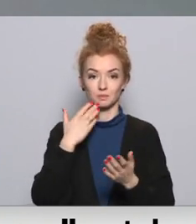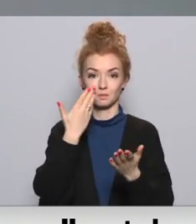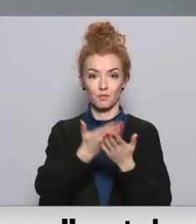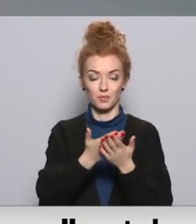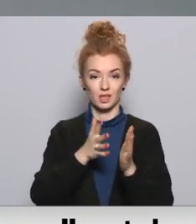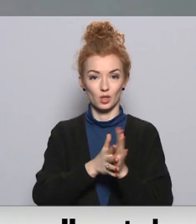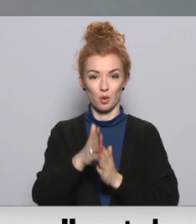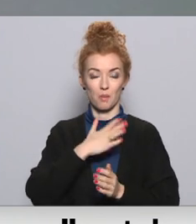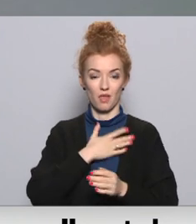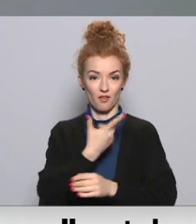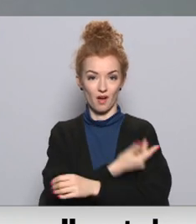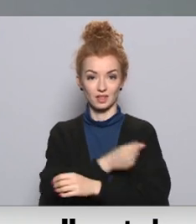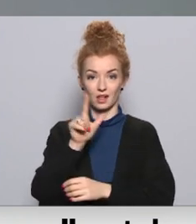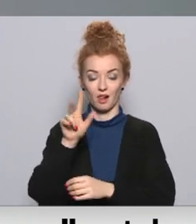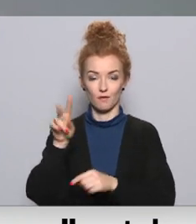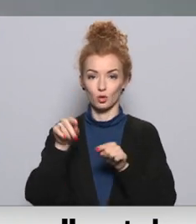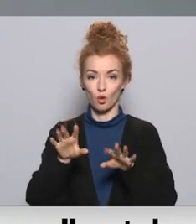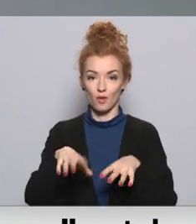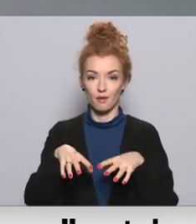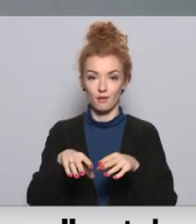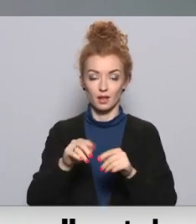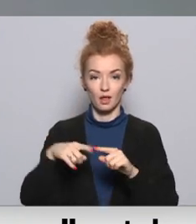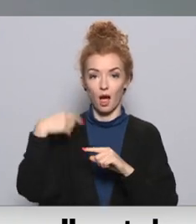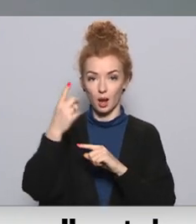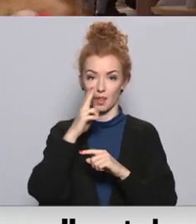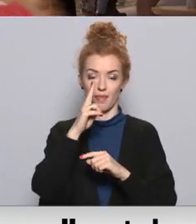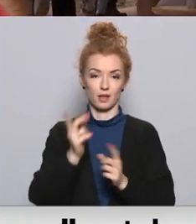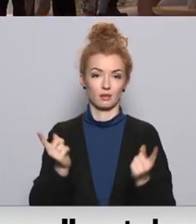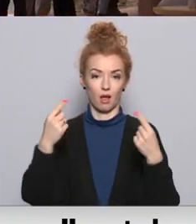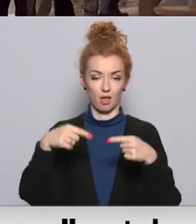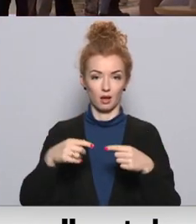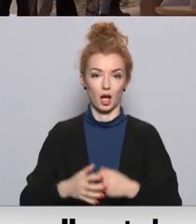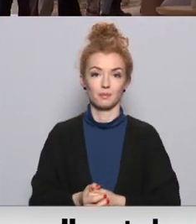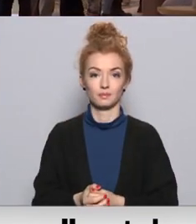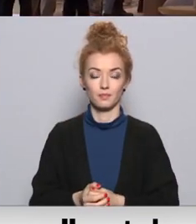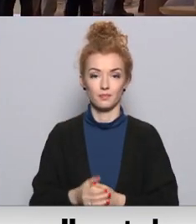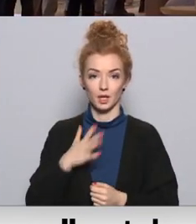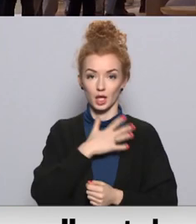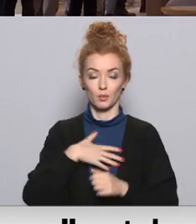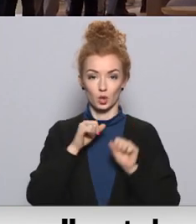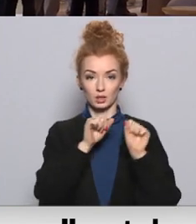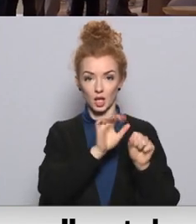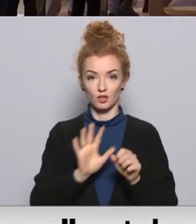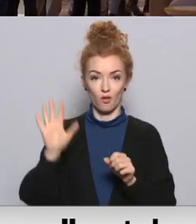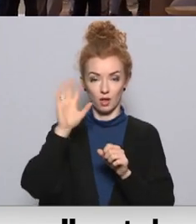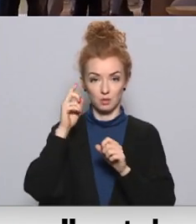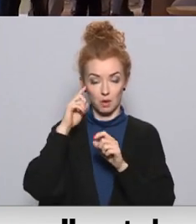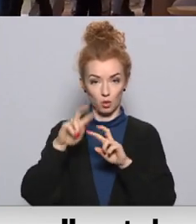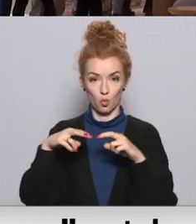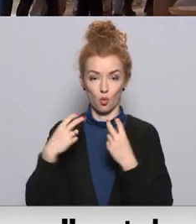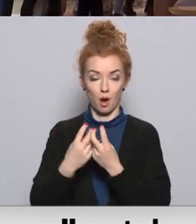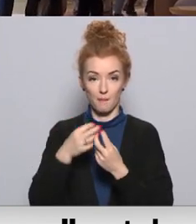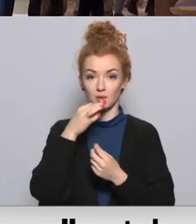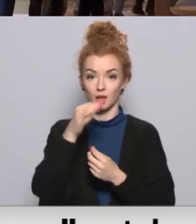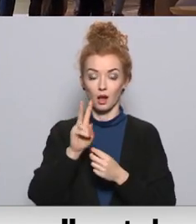ar manu vakcīnu.lv, to varēs sākt darīt nākamās nedēļas laikā. Immunizācijas valsts padomē norāda, ka otra